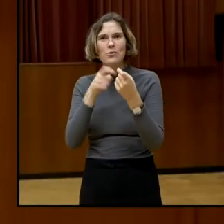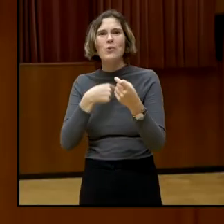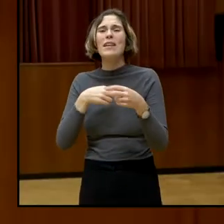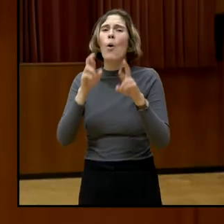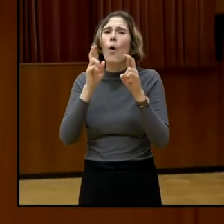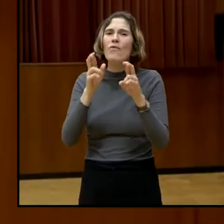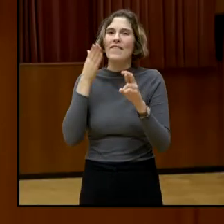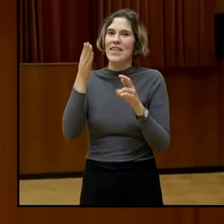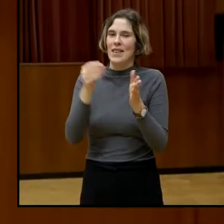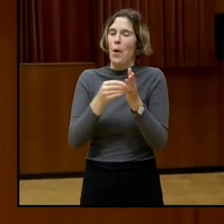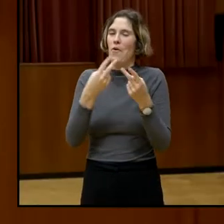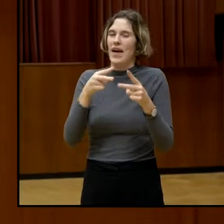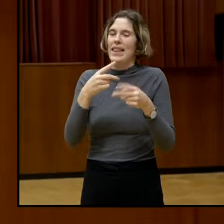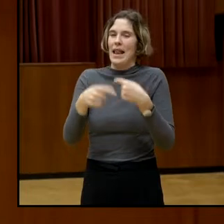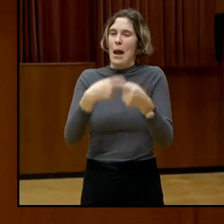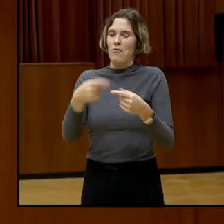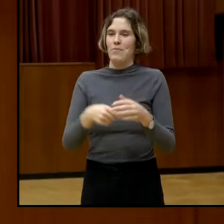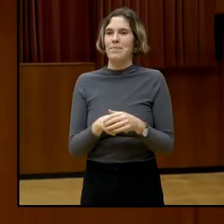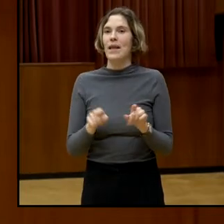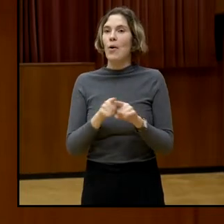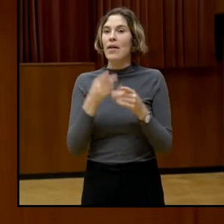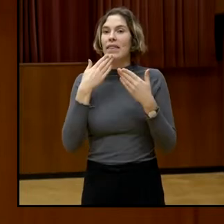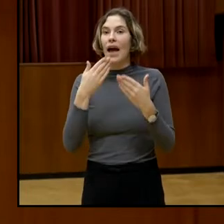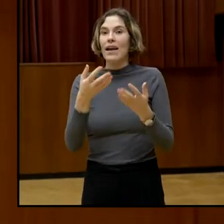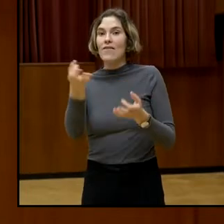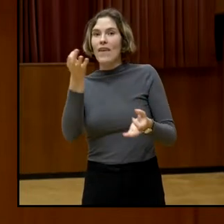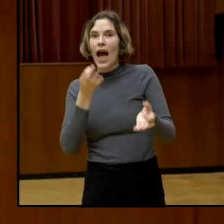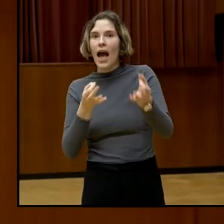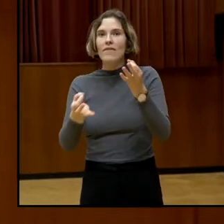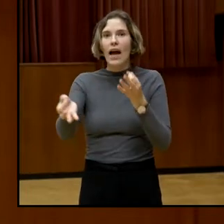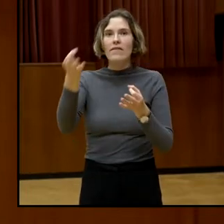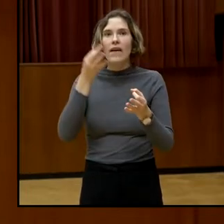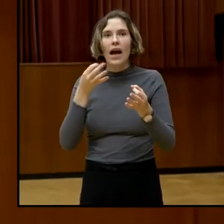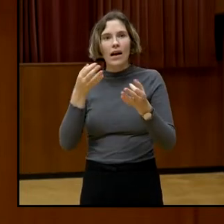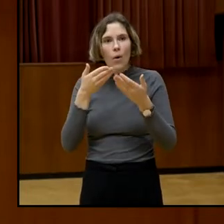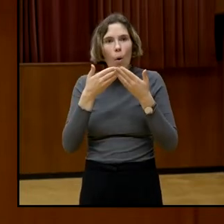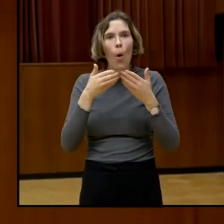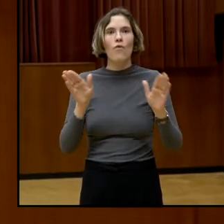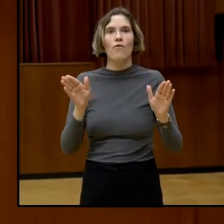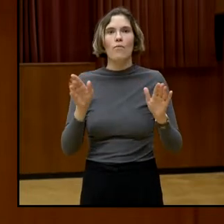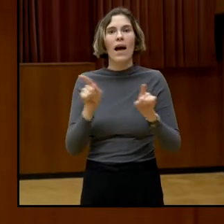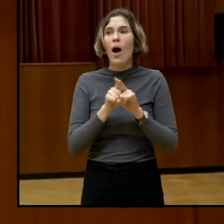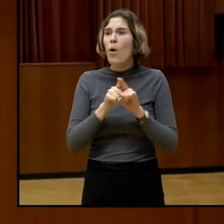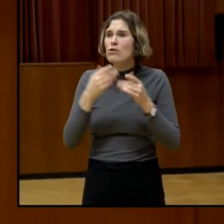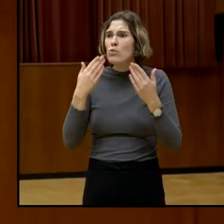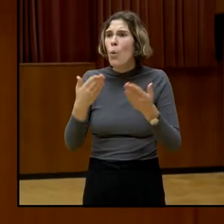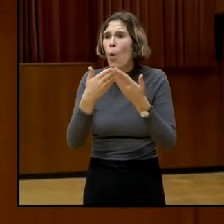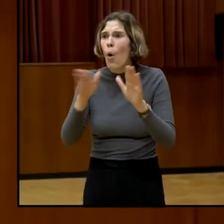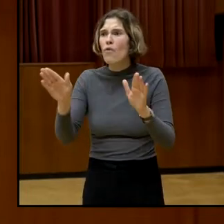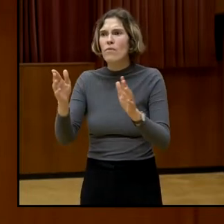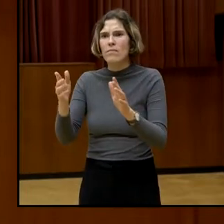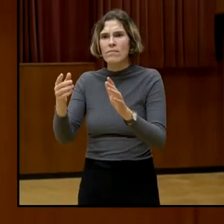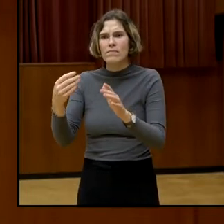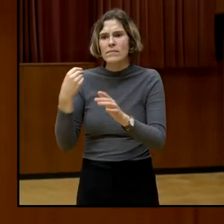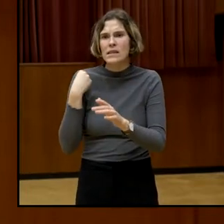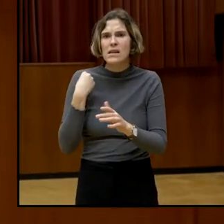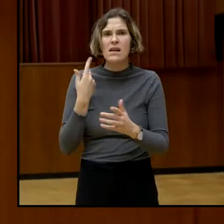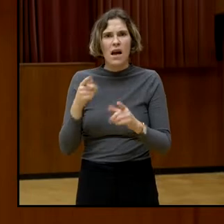für die Offenheit der Fragen, danke auch, dass da so viel Offenheit dabei war, dass da auch ein bisschen Frust mitgekommen ist, ist auch